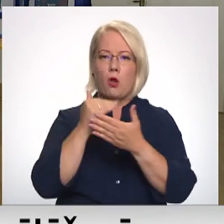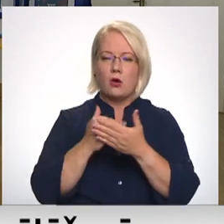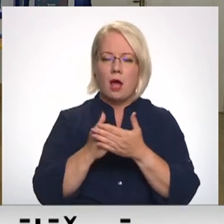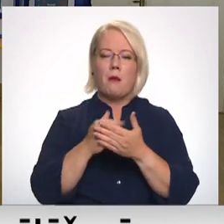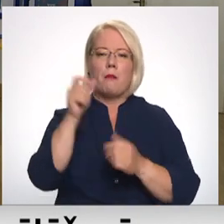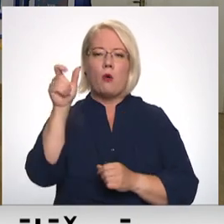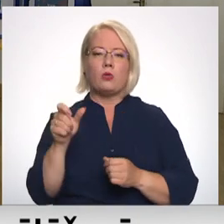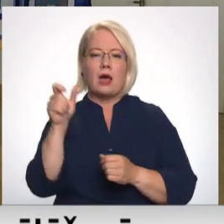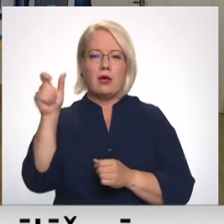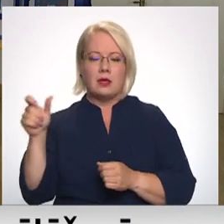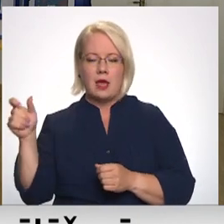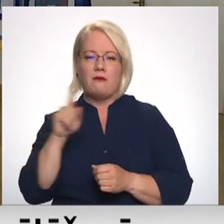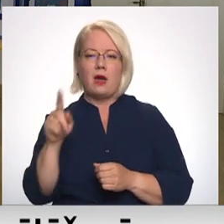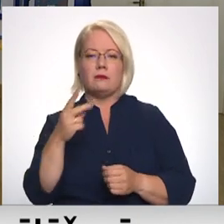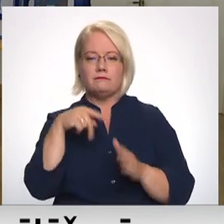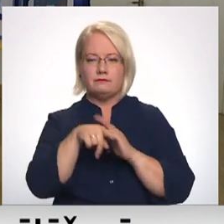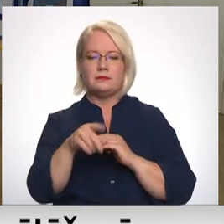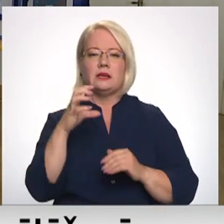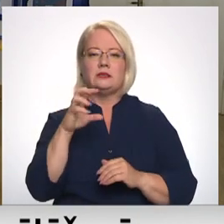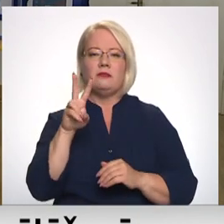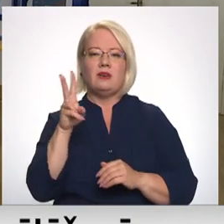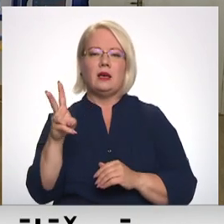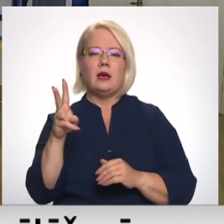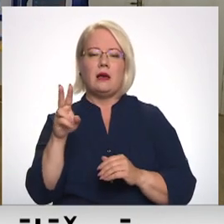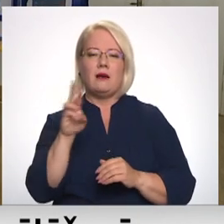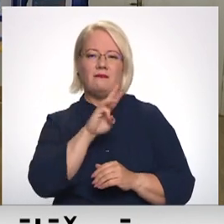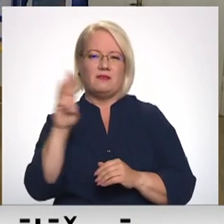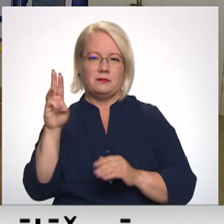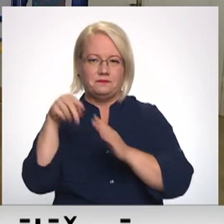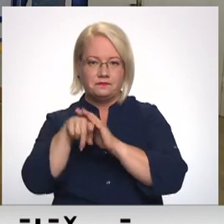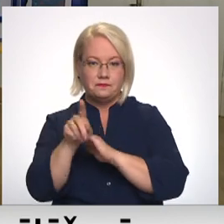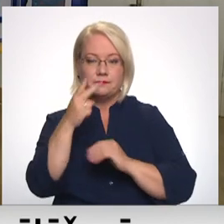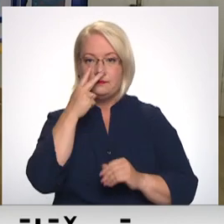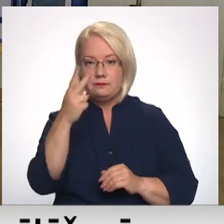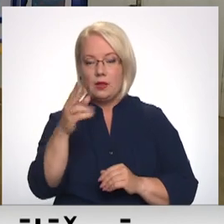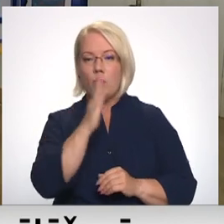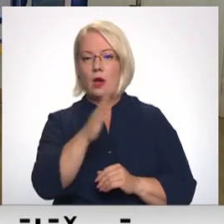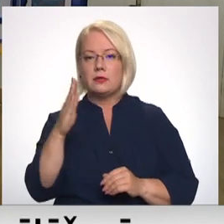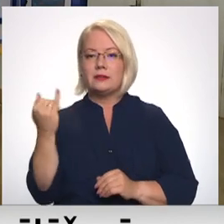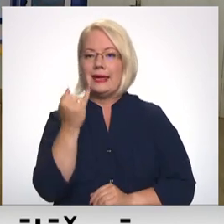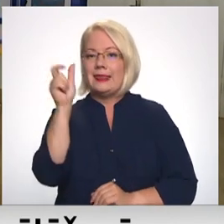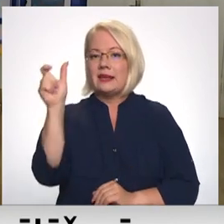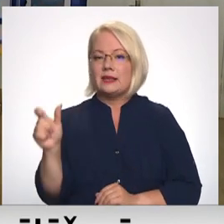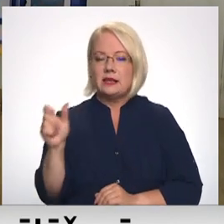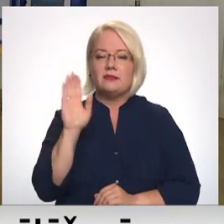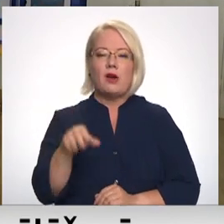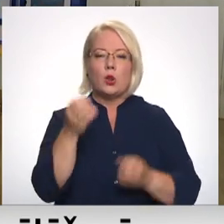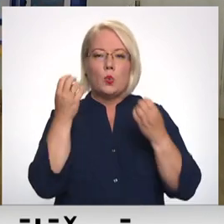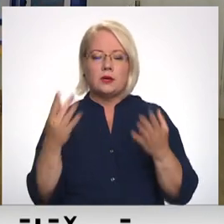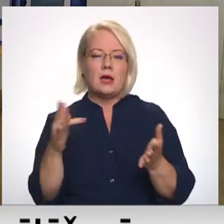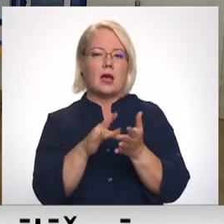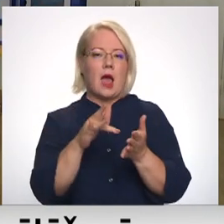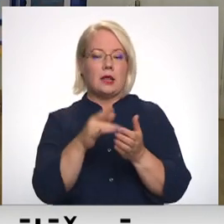Centrālās vēlēšana komisijas mājaslapā un tur katrs interesants var noskaidrot, kāda ir izglītība konkrētajiem